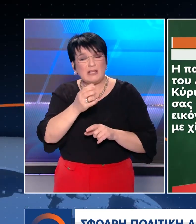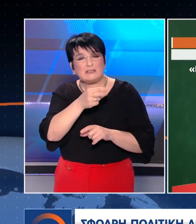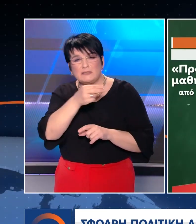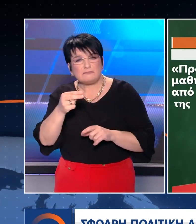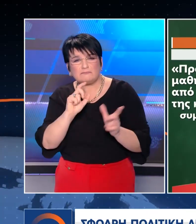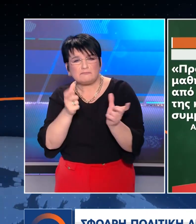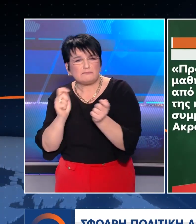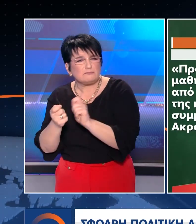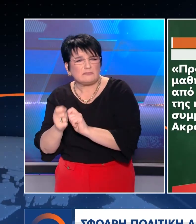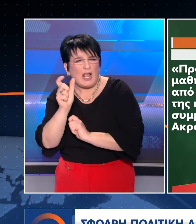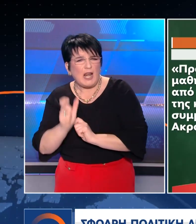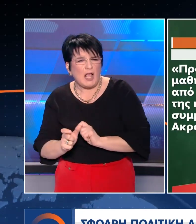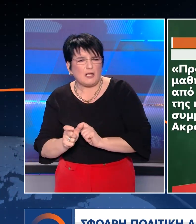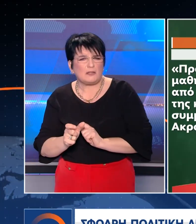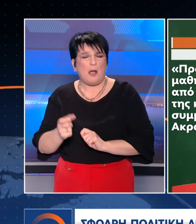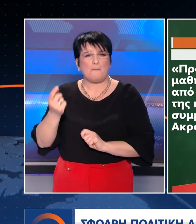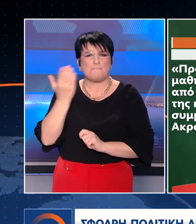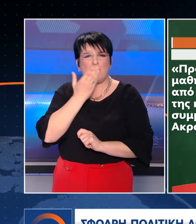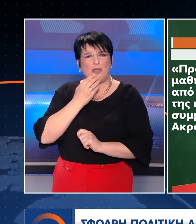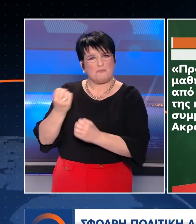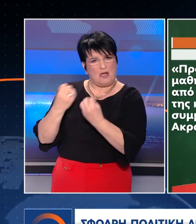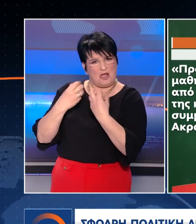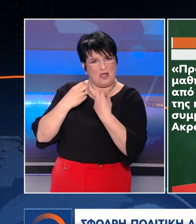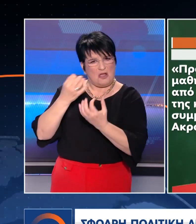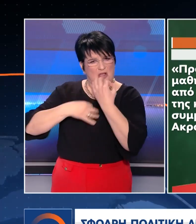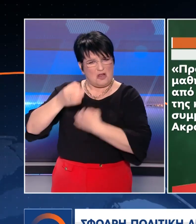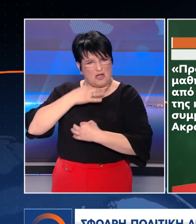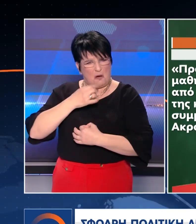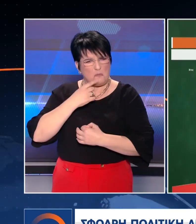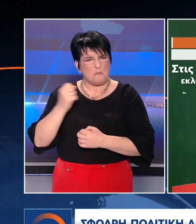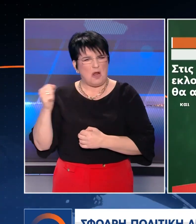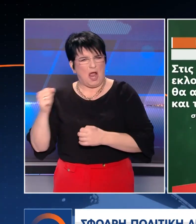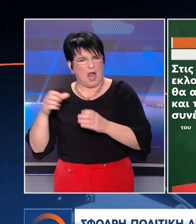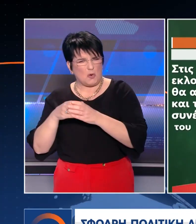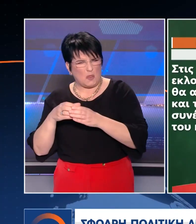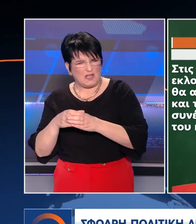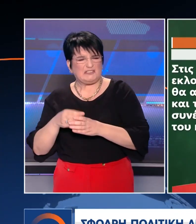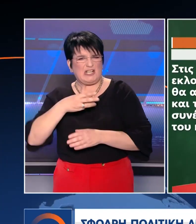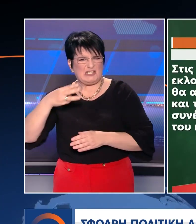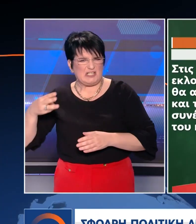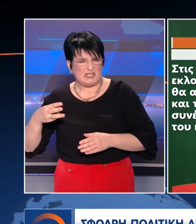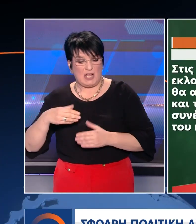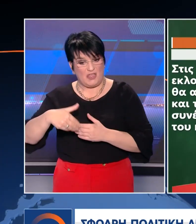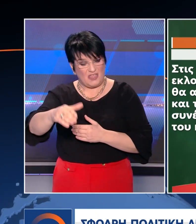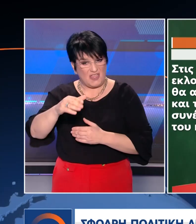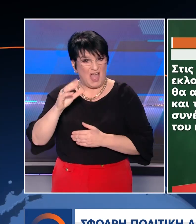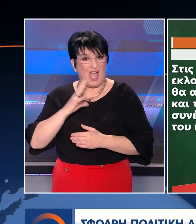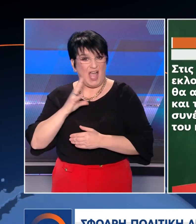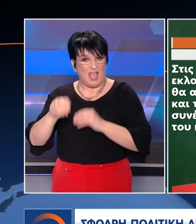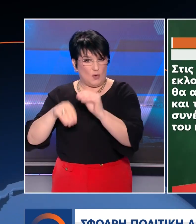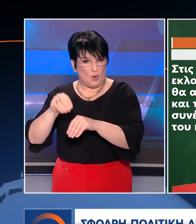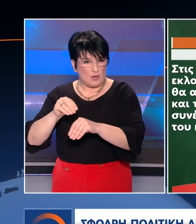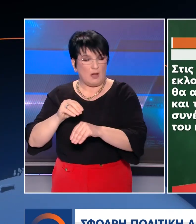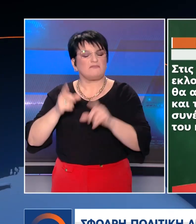Προοδευτικά μαθήματα δεν δέχομαι από τον αρχιτέκτονα της κυβερνητικής συμμαχίας ΣΥΡΙΖΑ ακροδεξιάς. Στις επόμενες εθνικές εκλογές, ο ελληνικός λαός θα